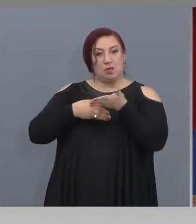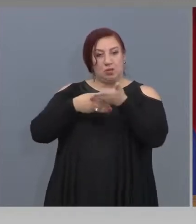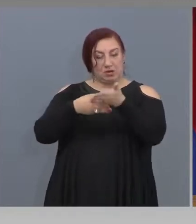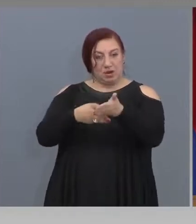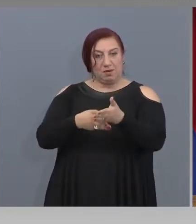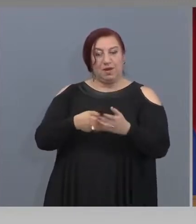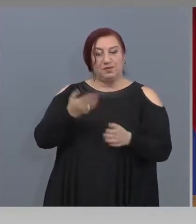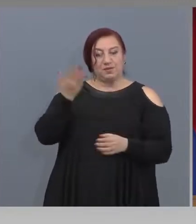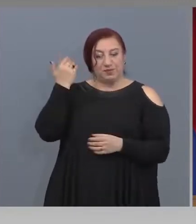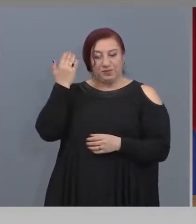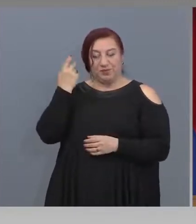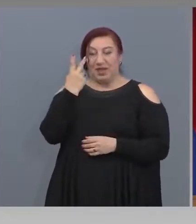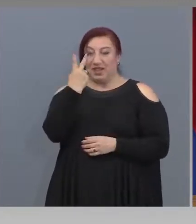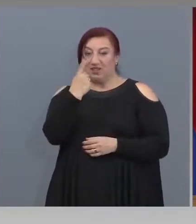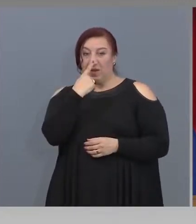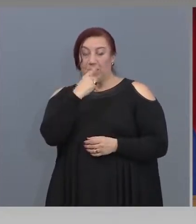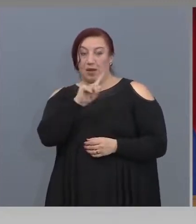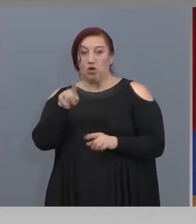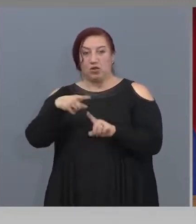2 милиона и половина беше,